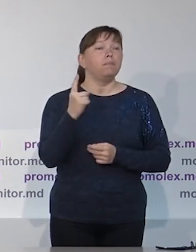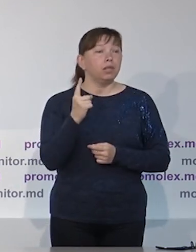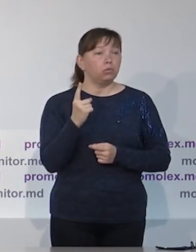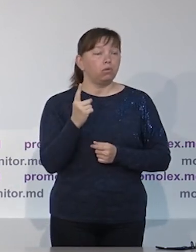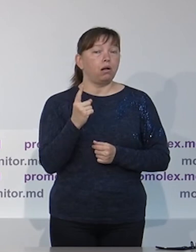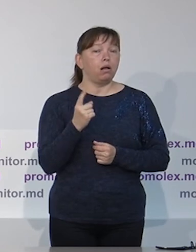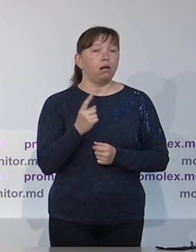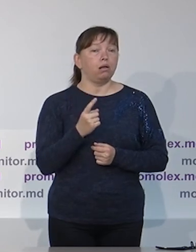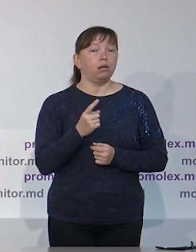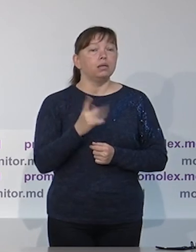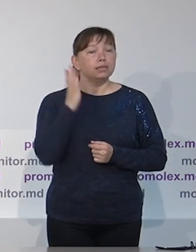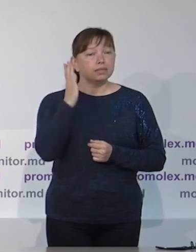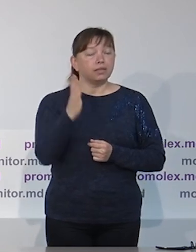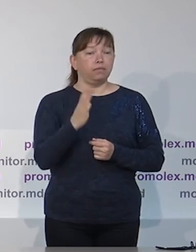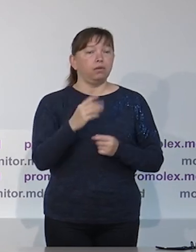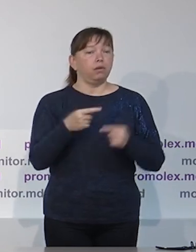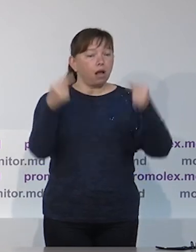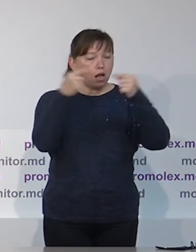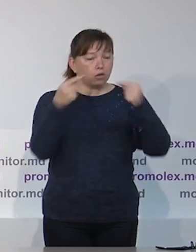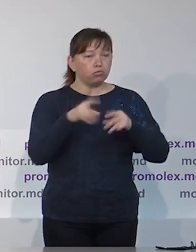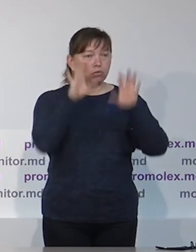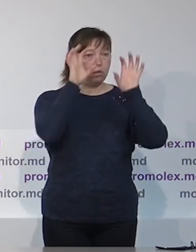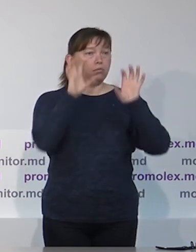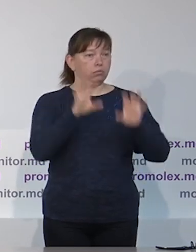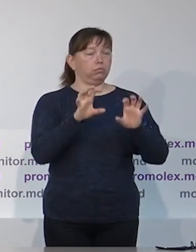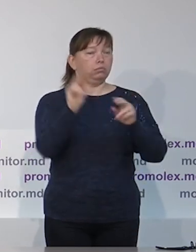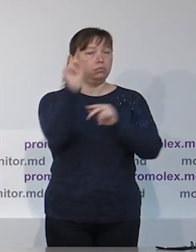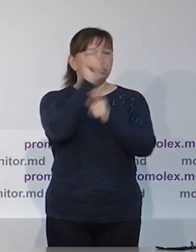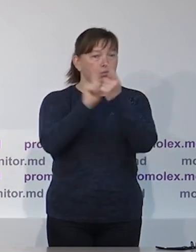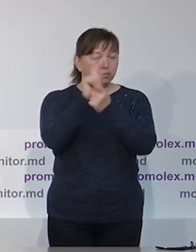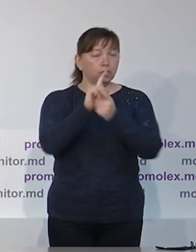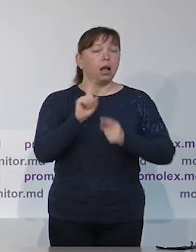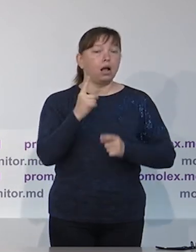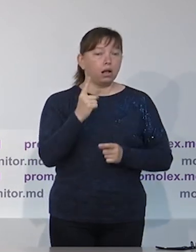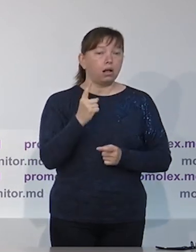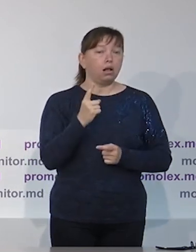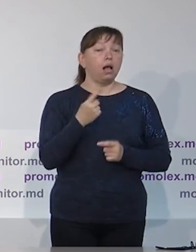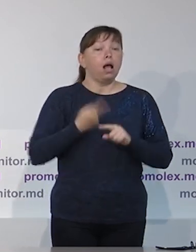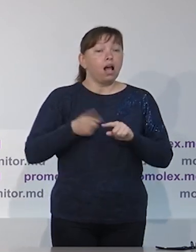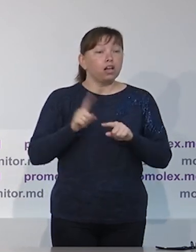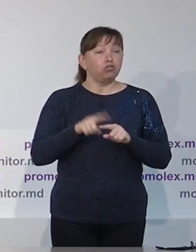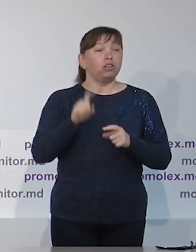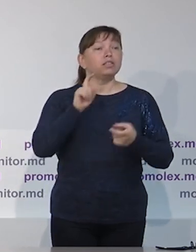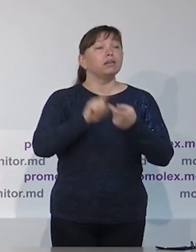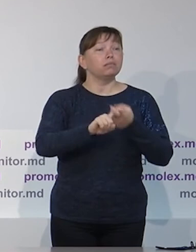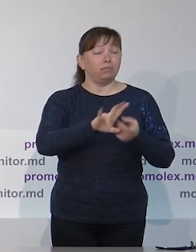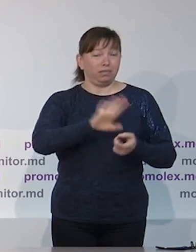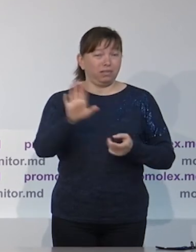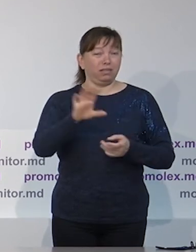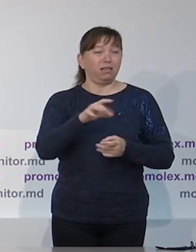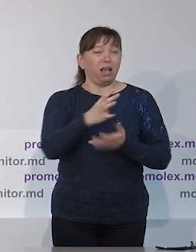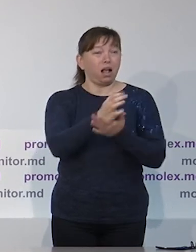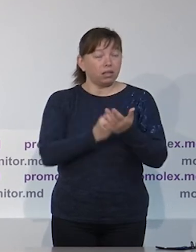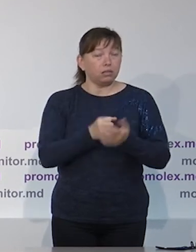дискриминированными на этот раз, и поэтому нам нужно будет